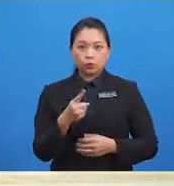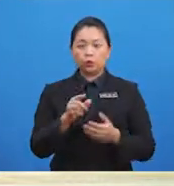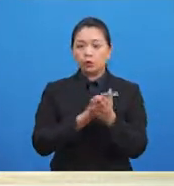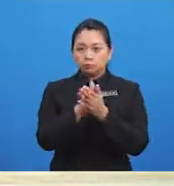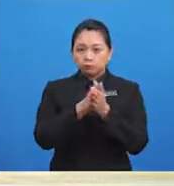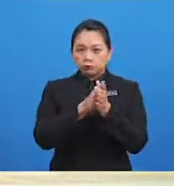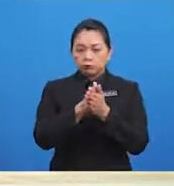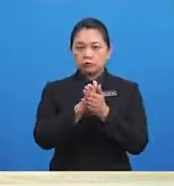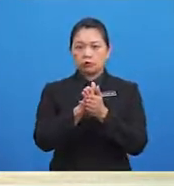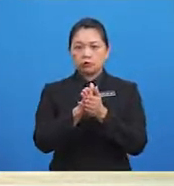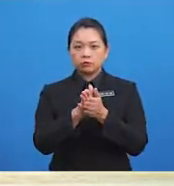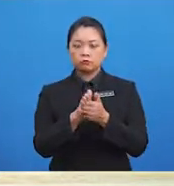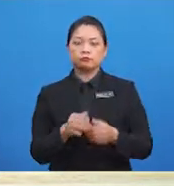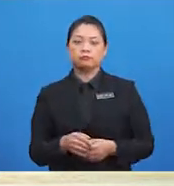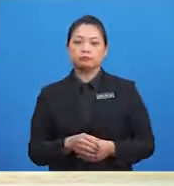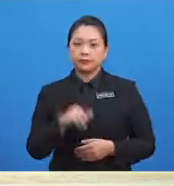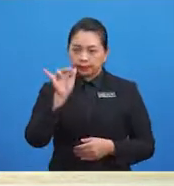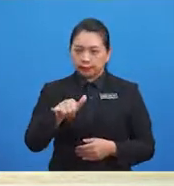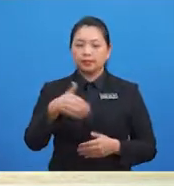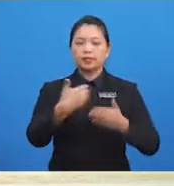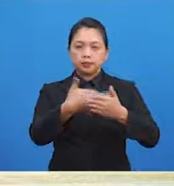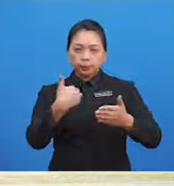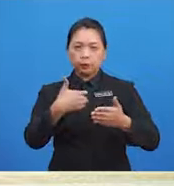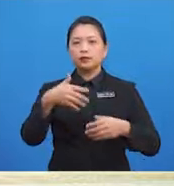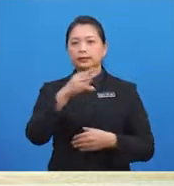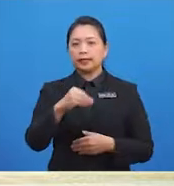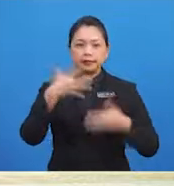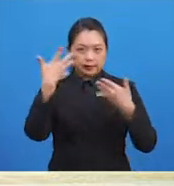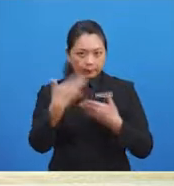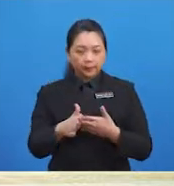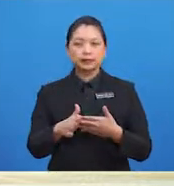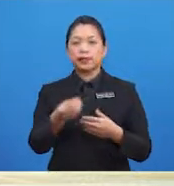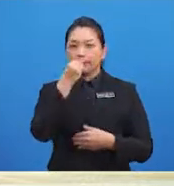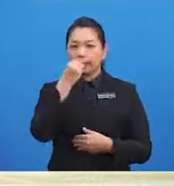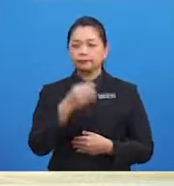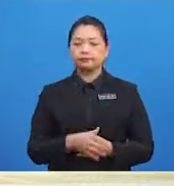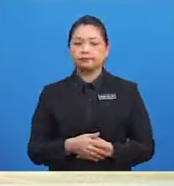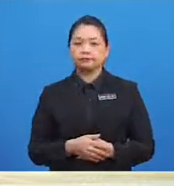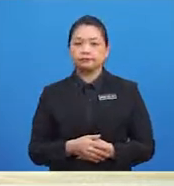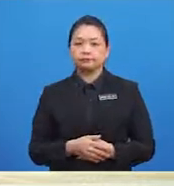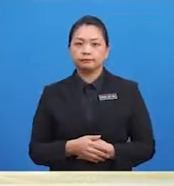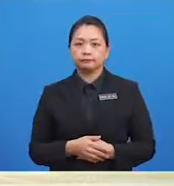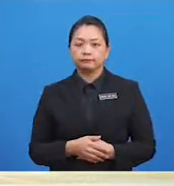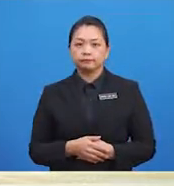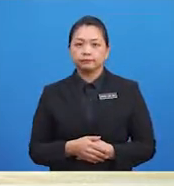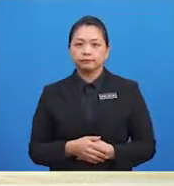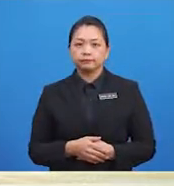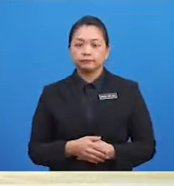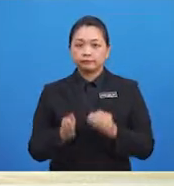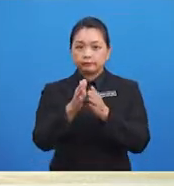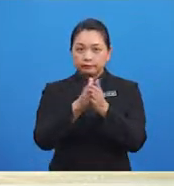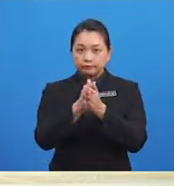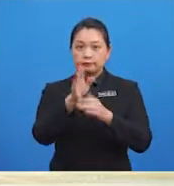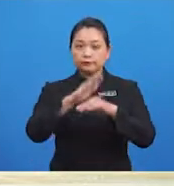Ya, basuh tangan setiap kali Selepas menggunakan tandas Dan selepas